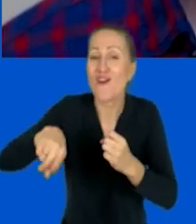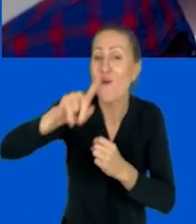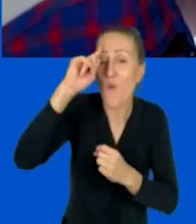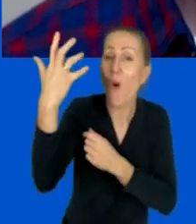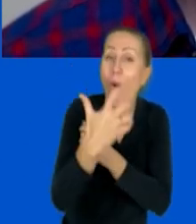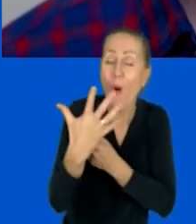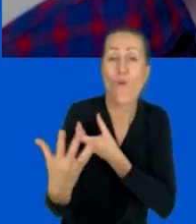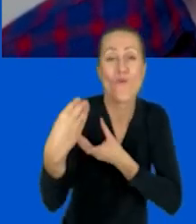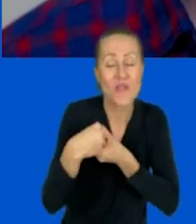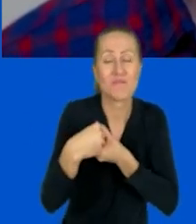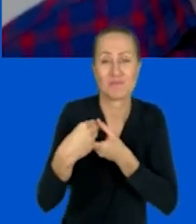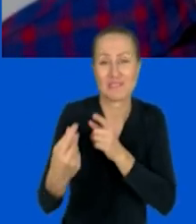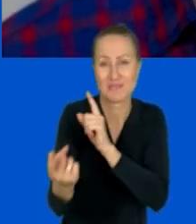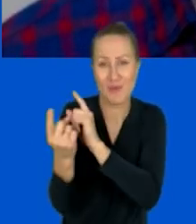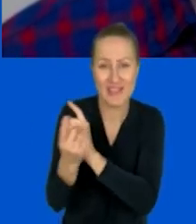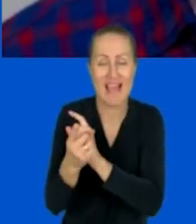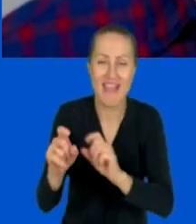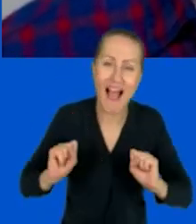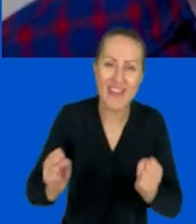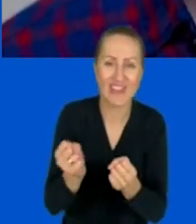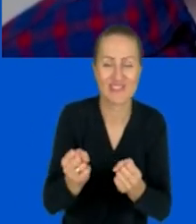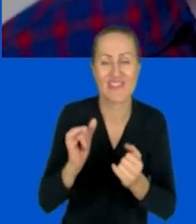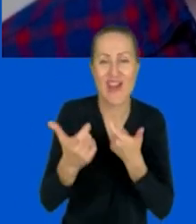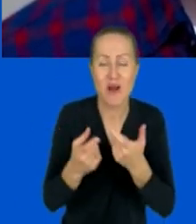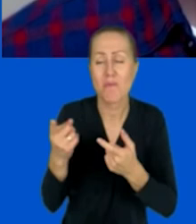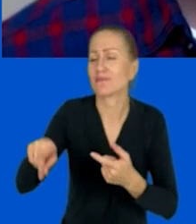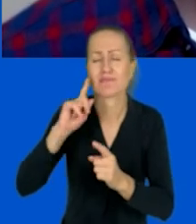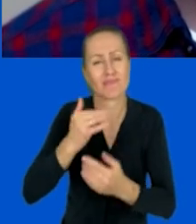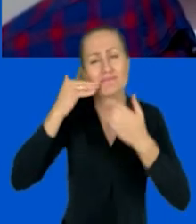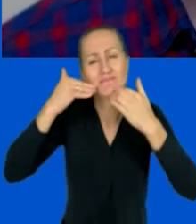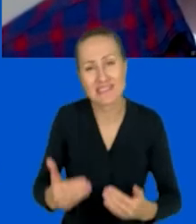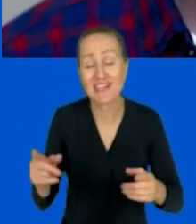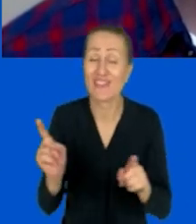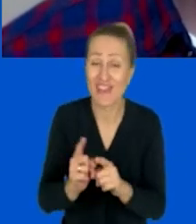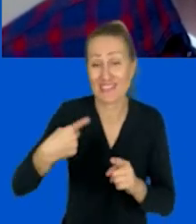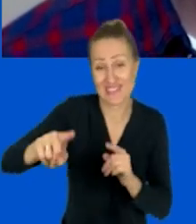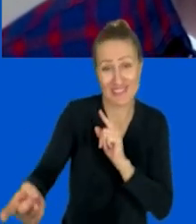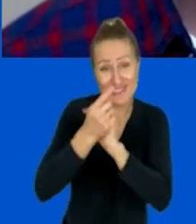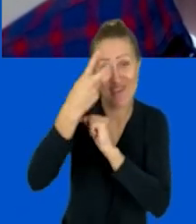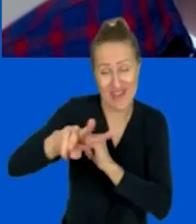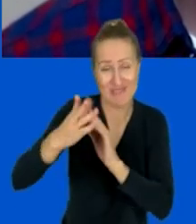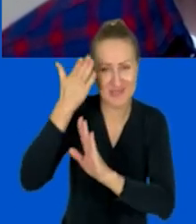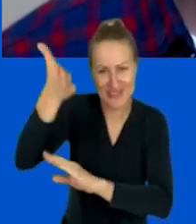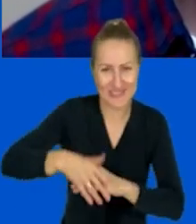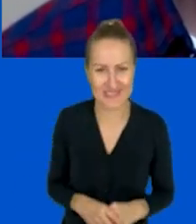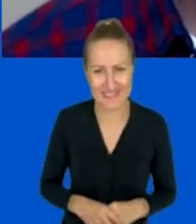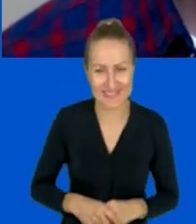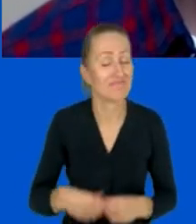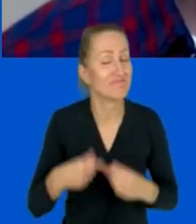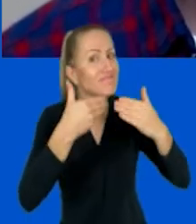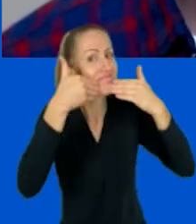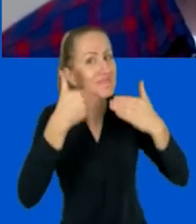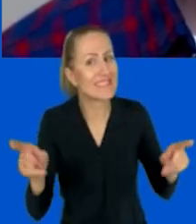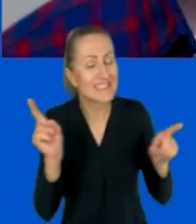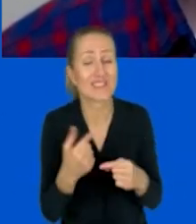podczas spotkań live. Wielkie dzięki Jaga i mam nadzieję, do zobaczenia w przyszłości. Ja dziękuję bardzo